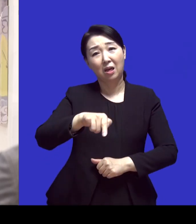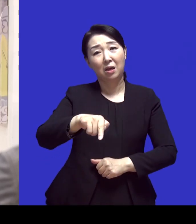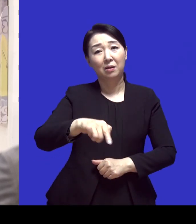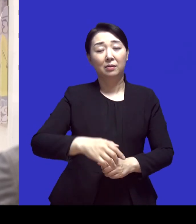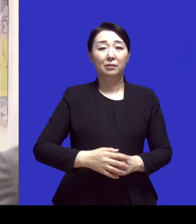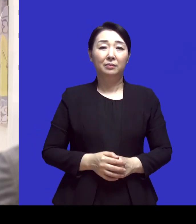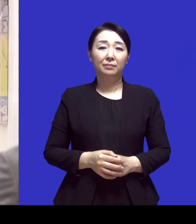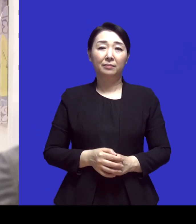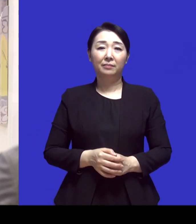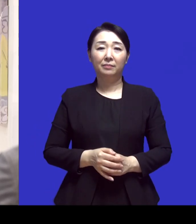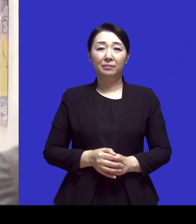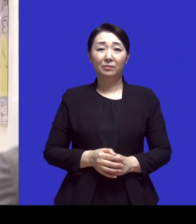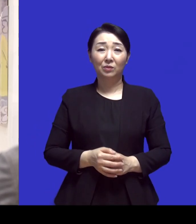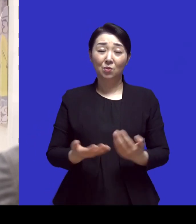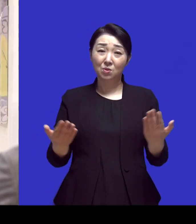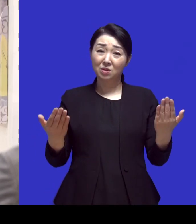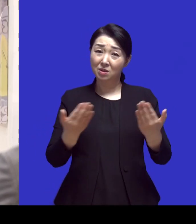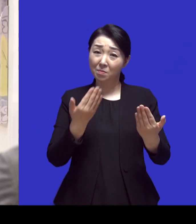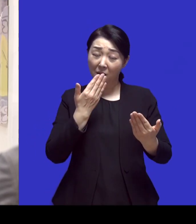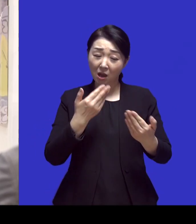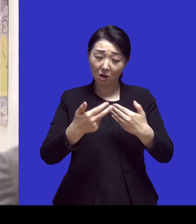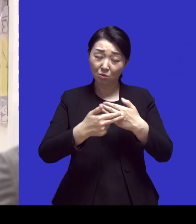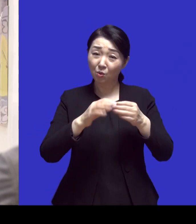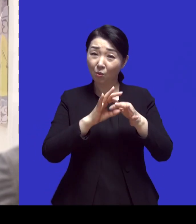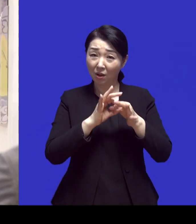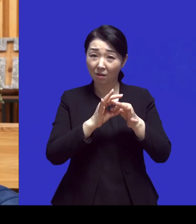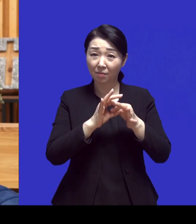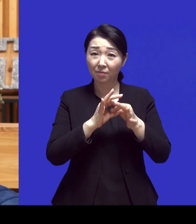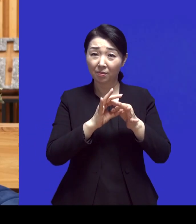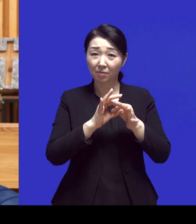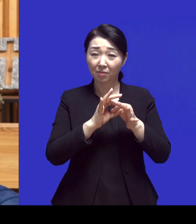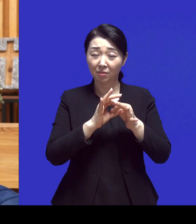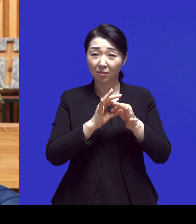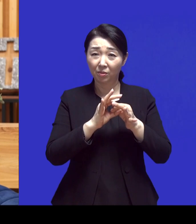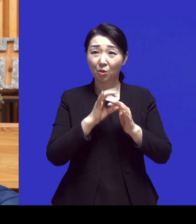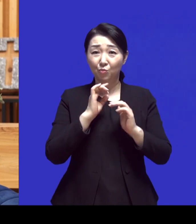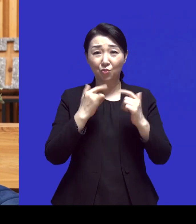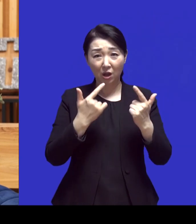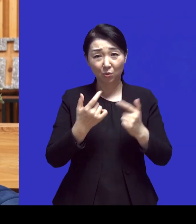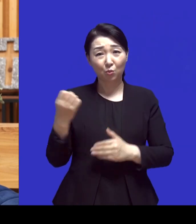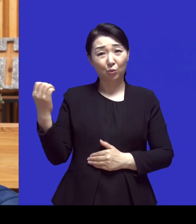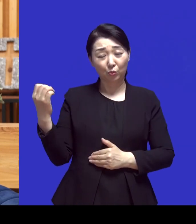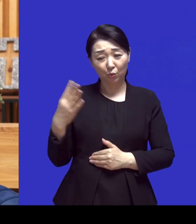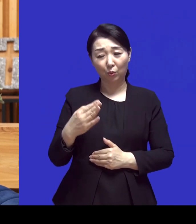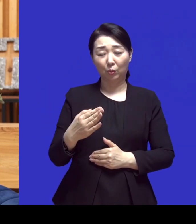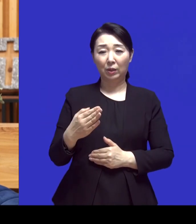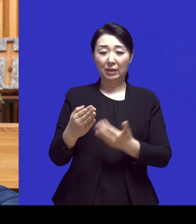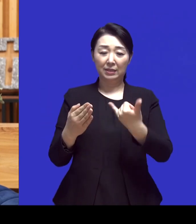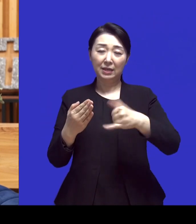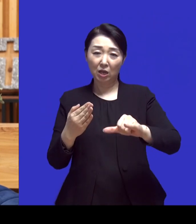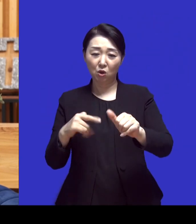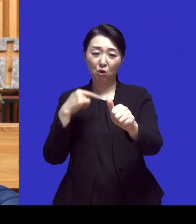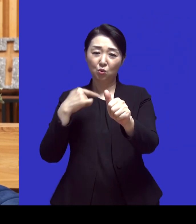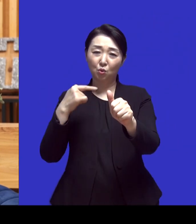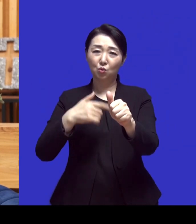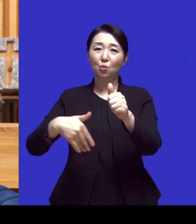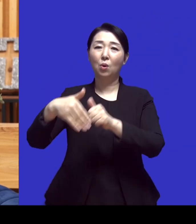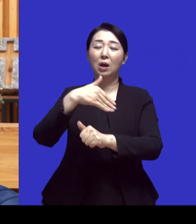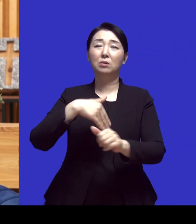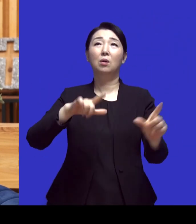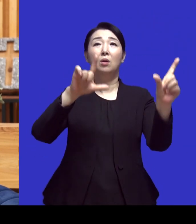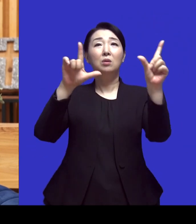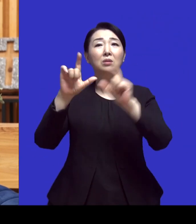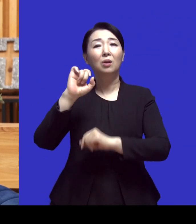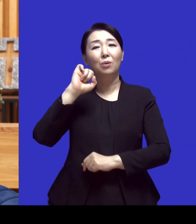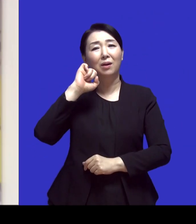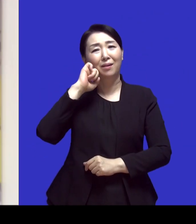다른 걸 떠나서 일하시는 의료계 뿐만 아니라 일단 자식들과 교육이나 또 환경 생활하는 생활 환경이